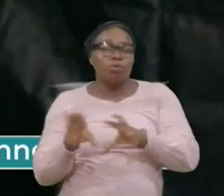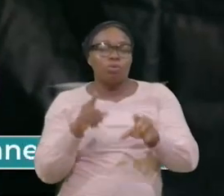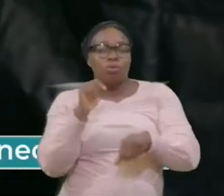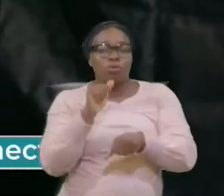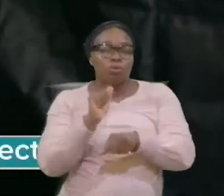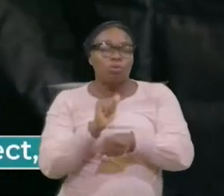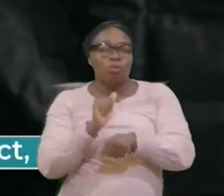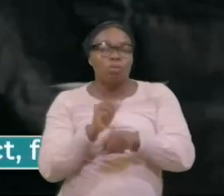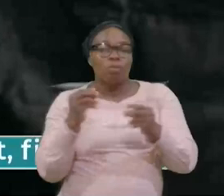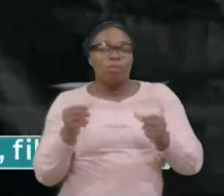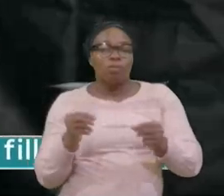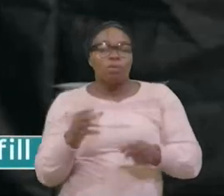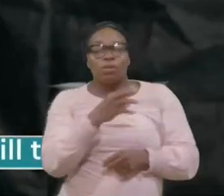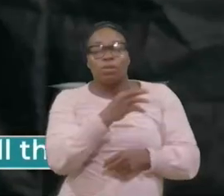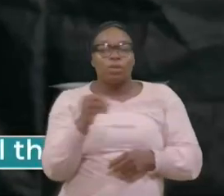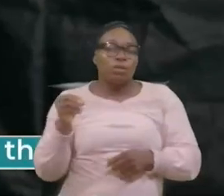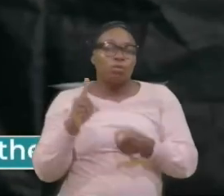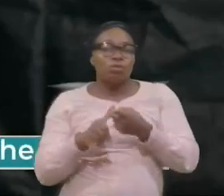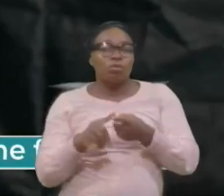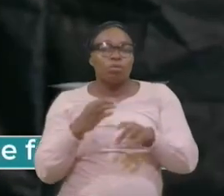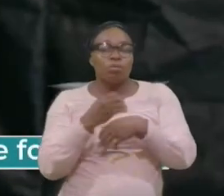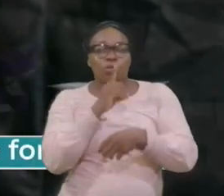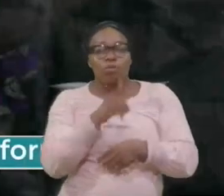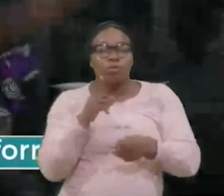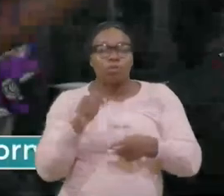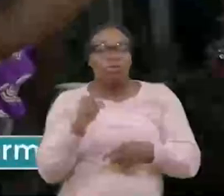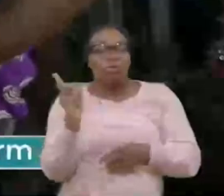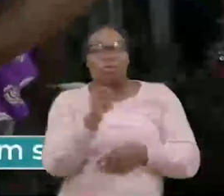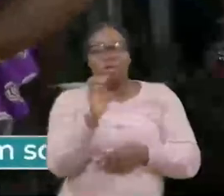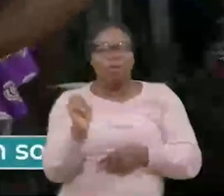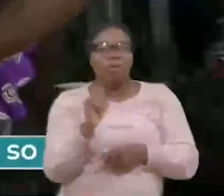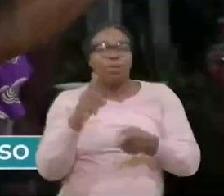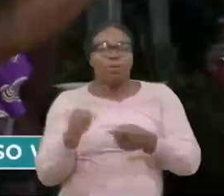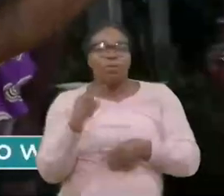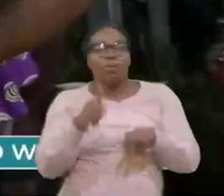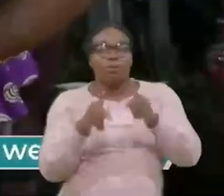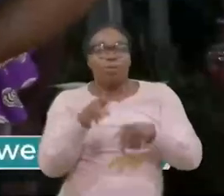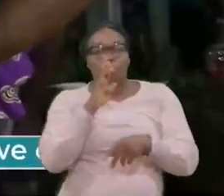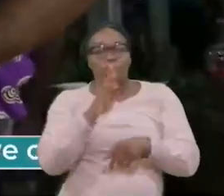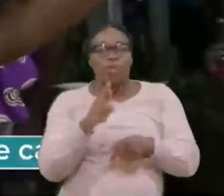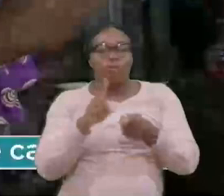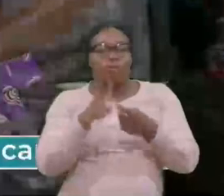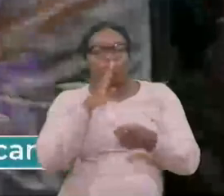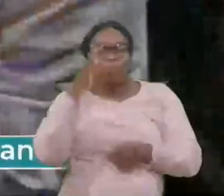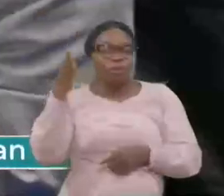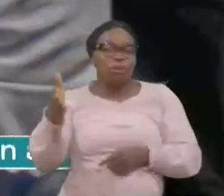oui oui oui oui C